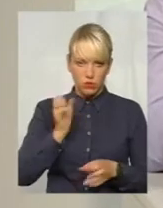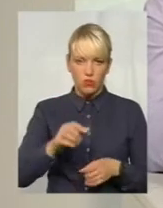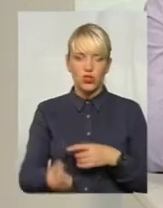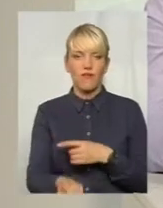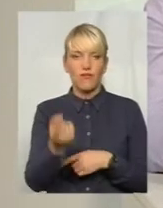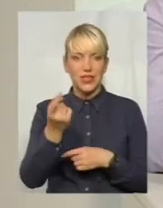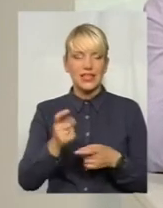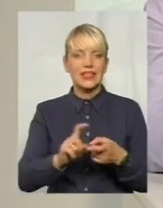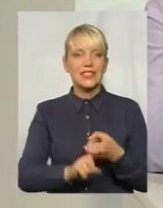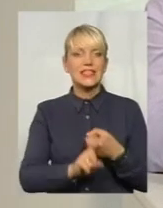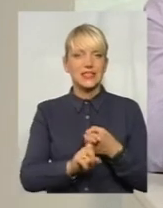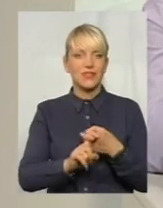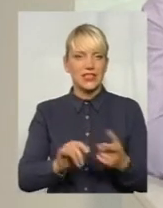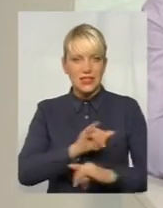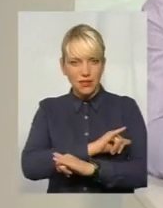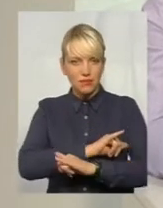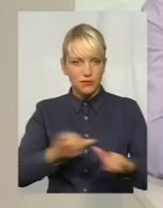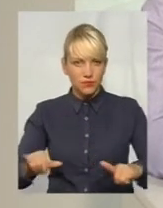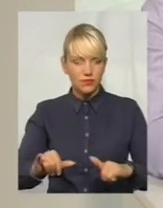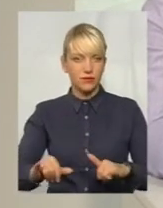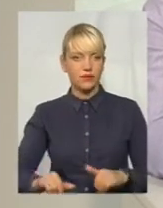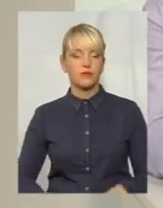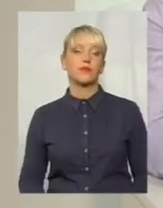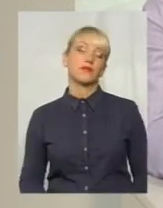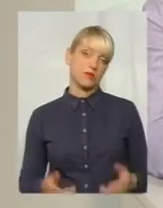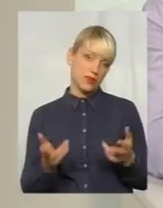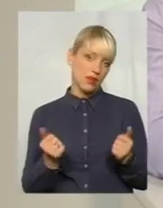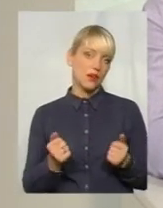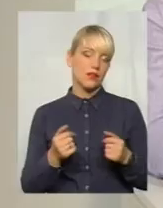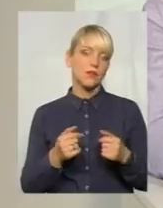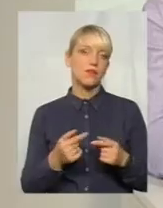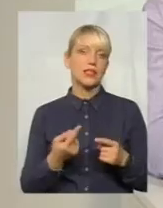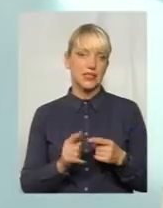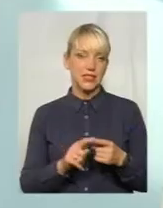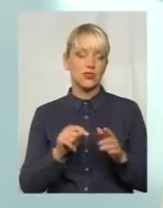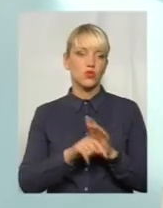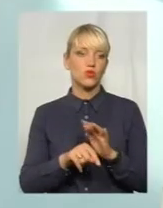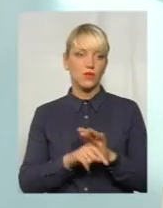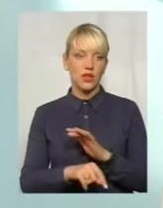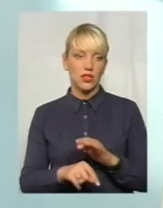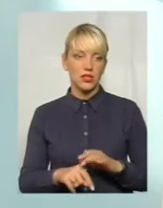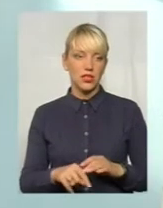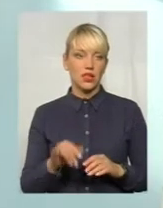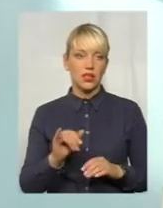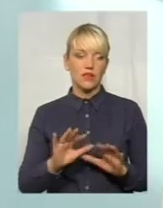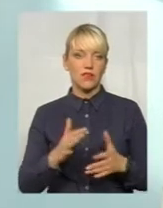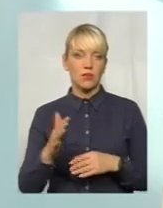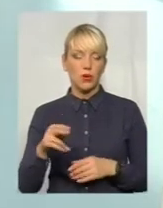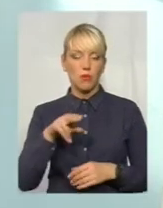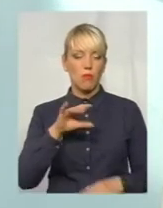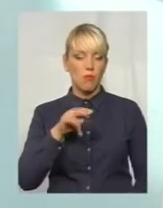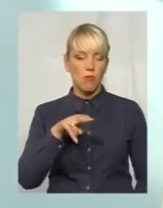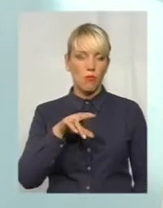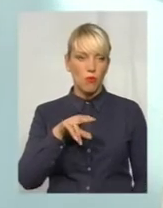іншого хвороби, через те, що зараз діти не щеплені? Так, звісно. Те саме стосувалося і випадків поліоміліту.